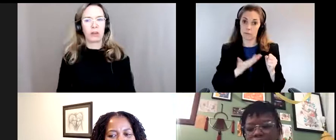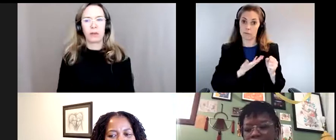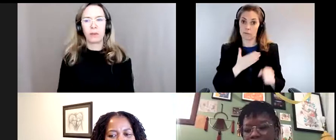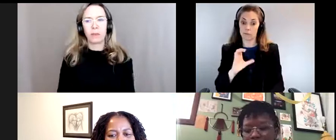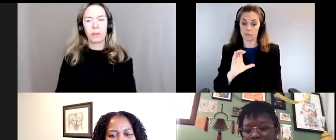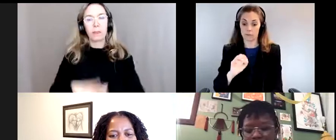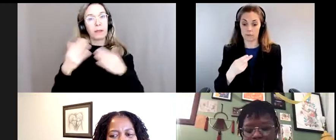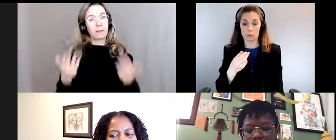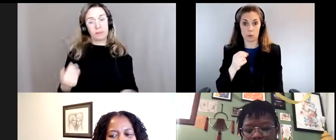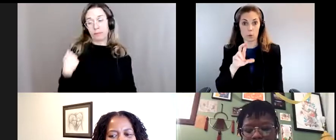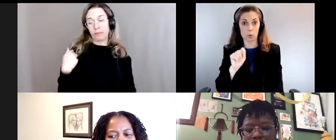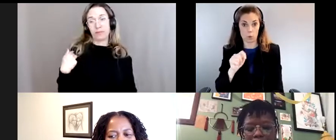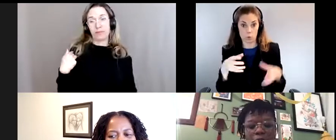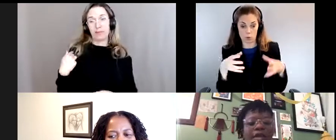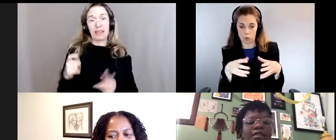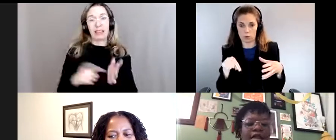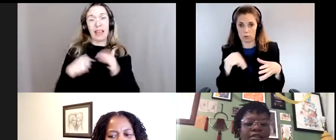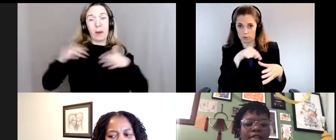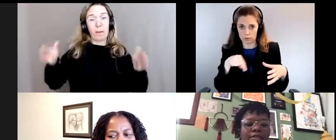je le disais un peu plus tôt lorsque je me présentais,